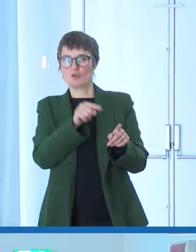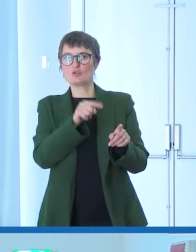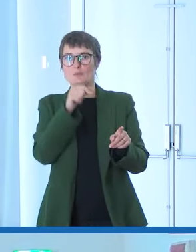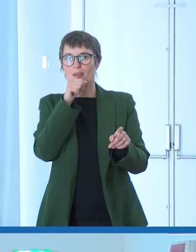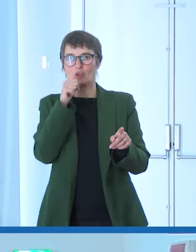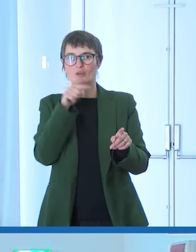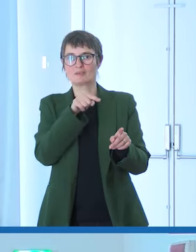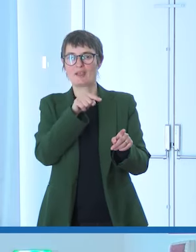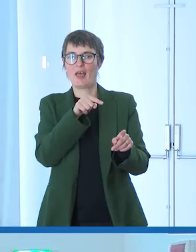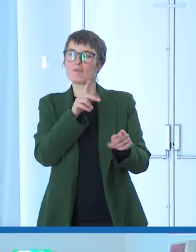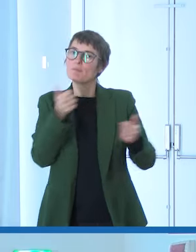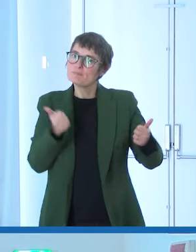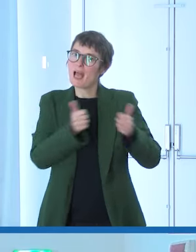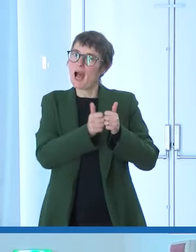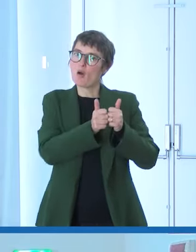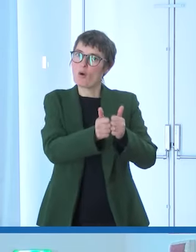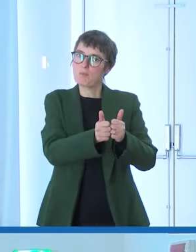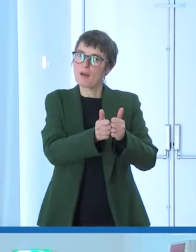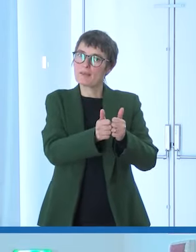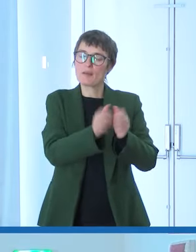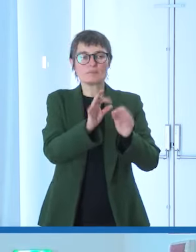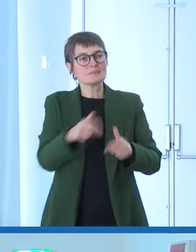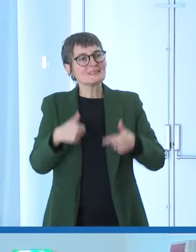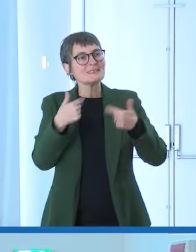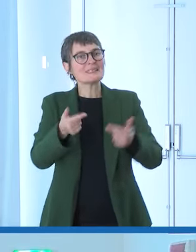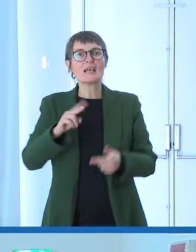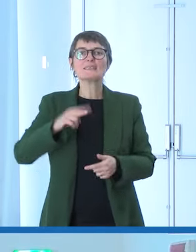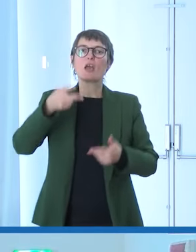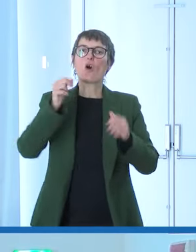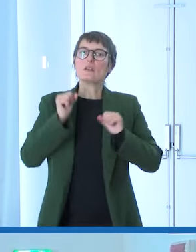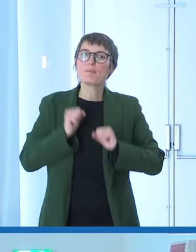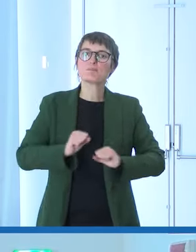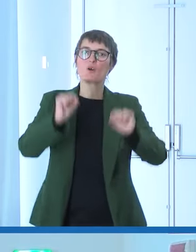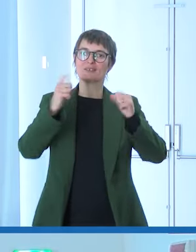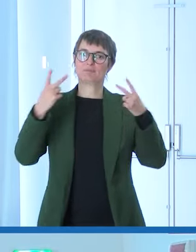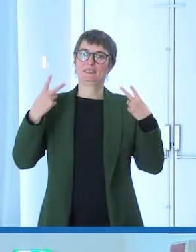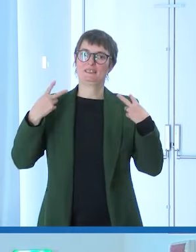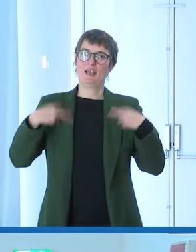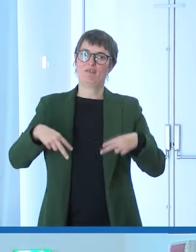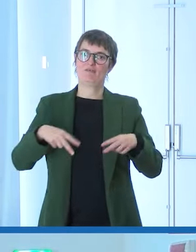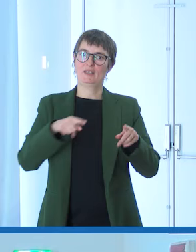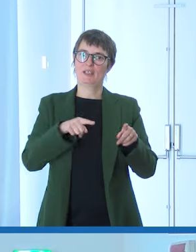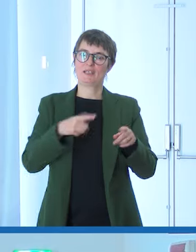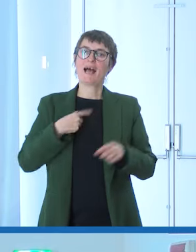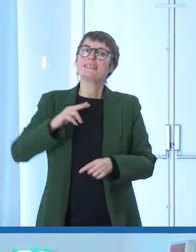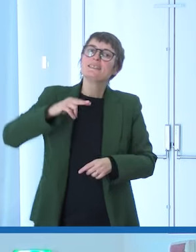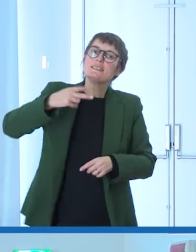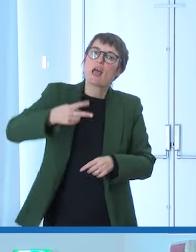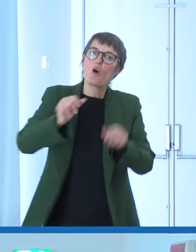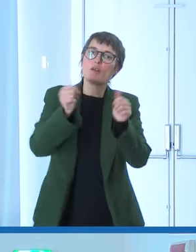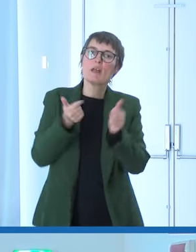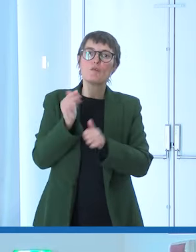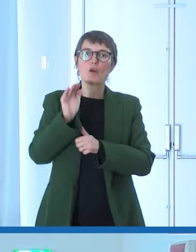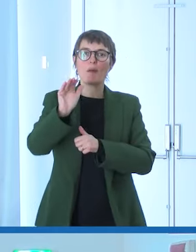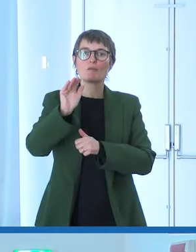Una seconda chance, una seconda opportunità di vita, un secondo futuro che è giusto costruire, che è